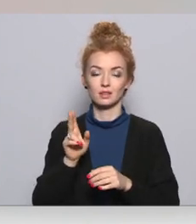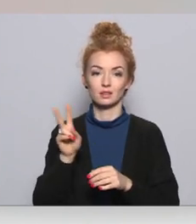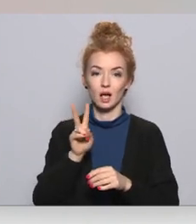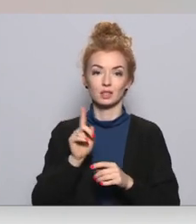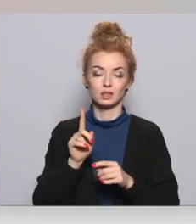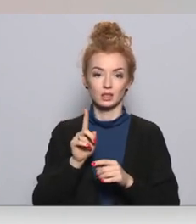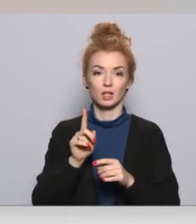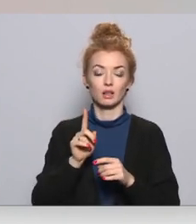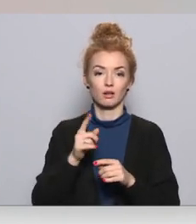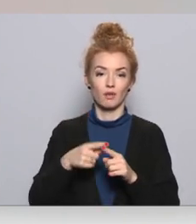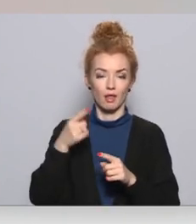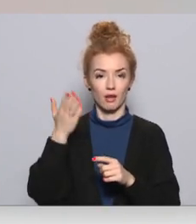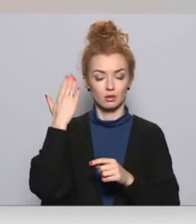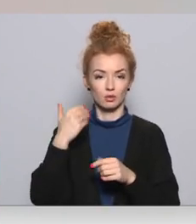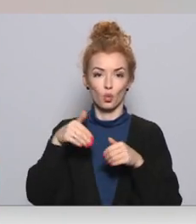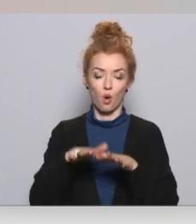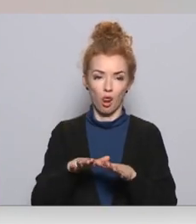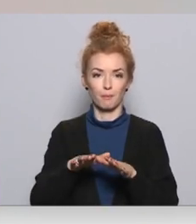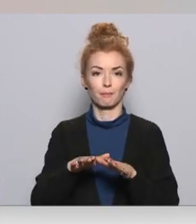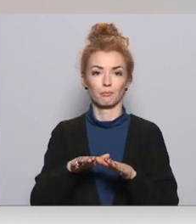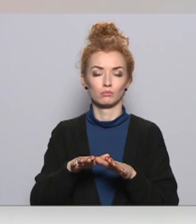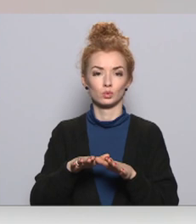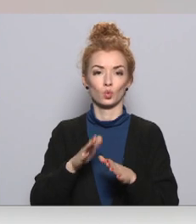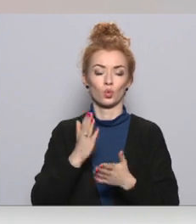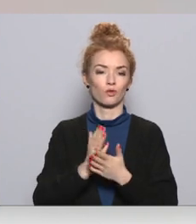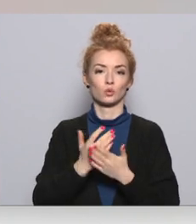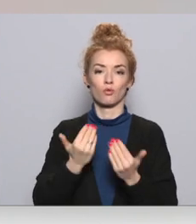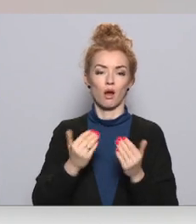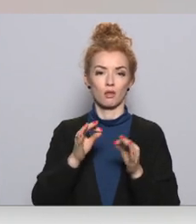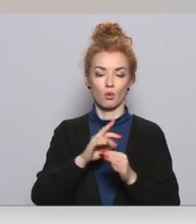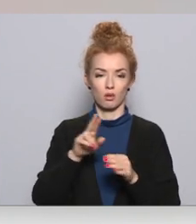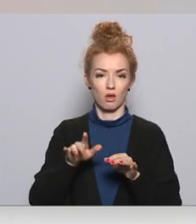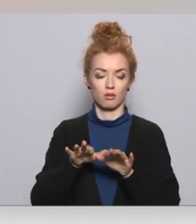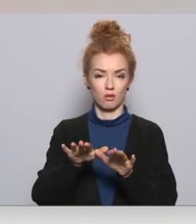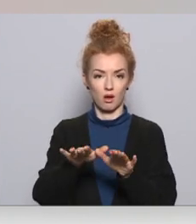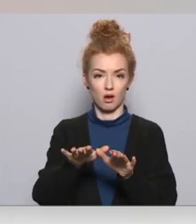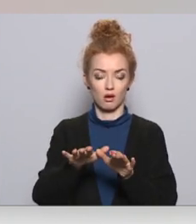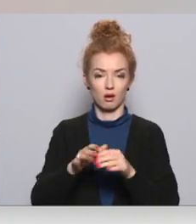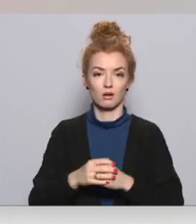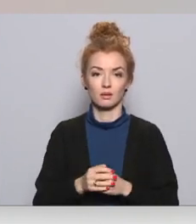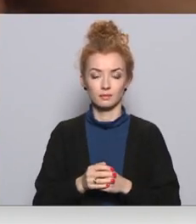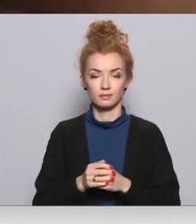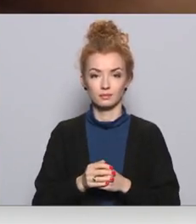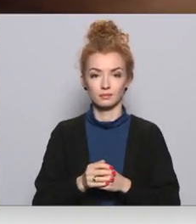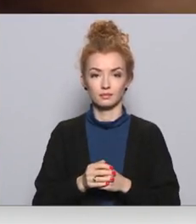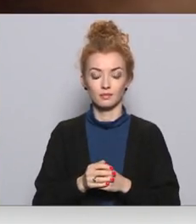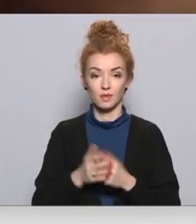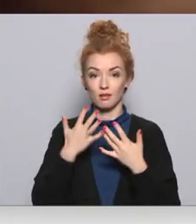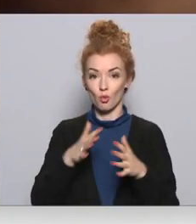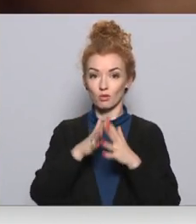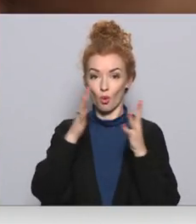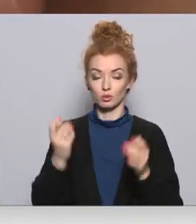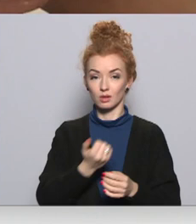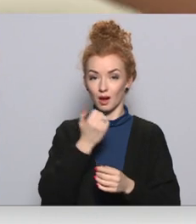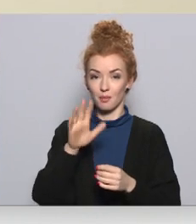noticis, nolenca un citi to izdarījuši mūsu vietā. Nu jau vairākus